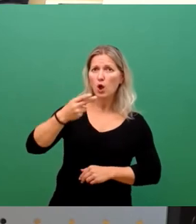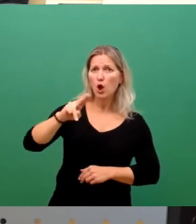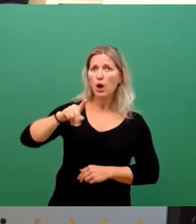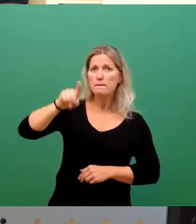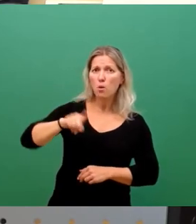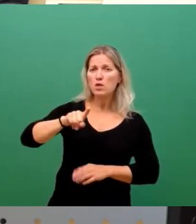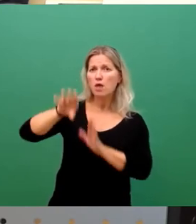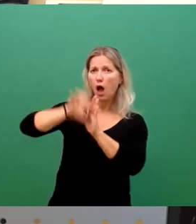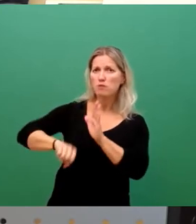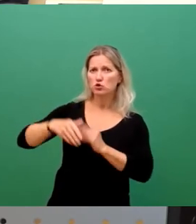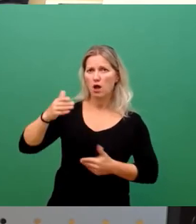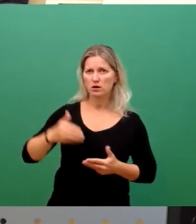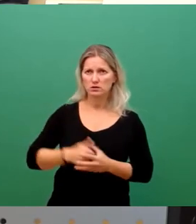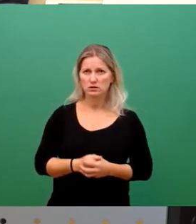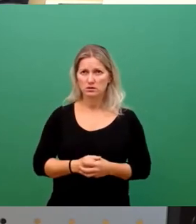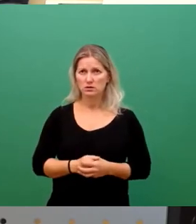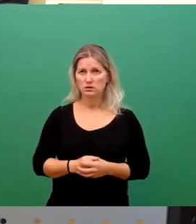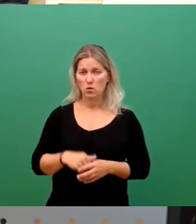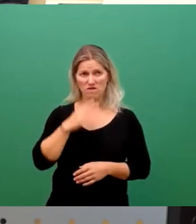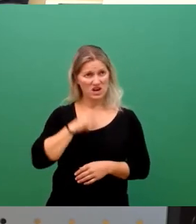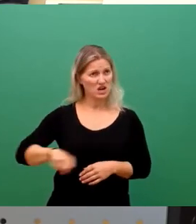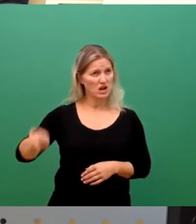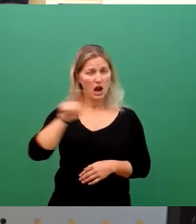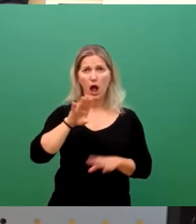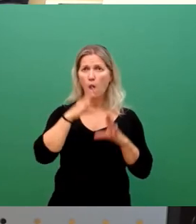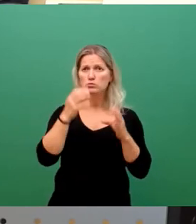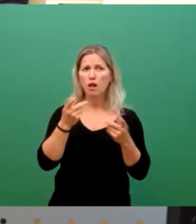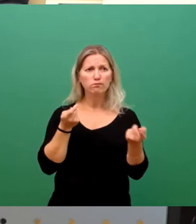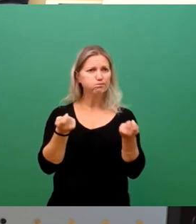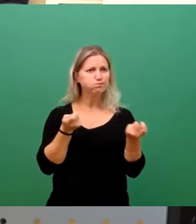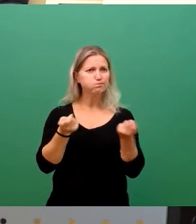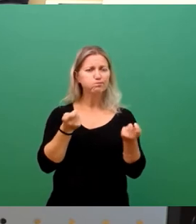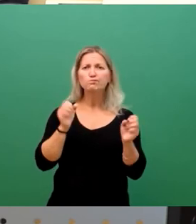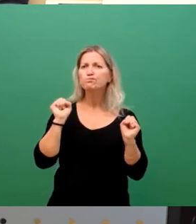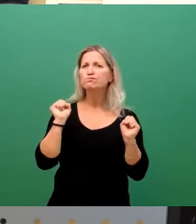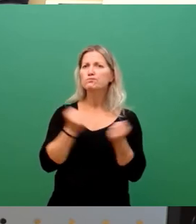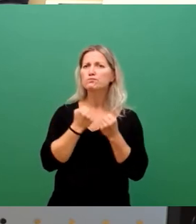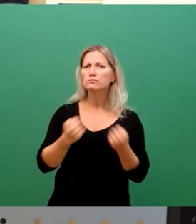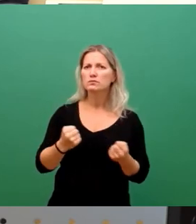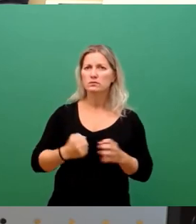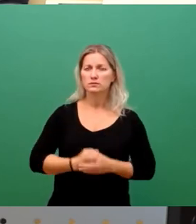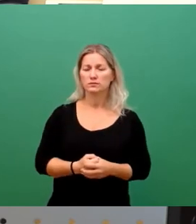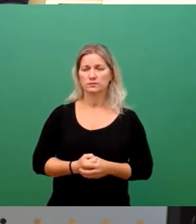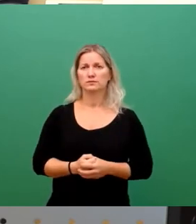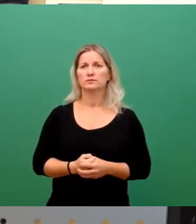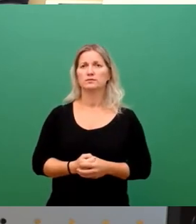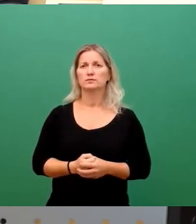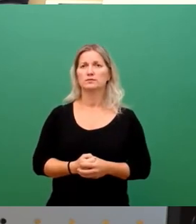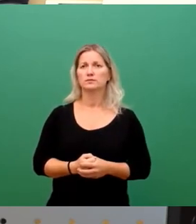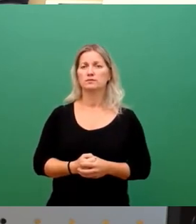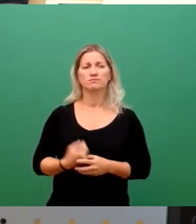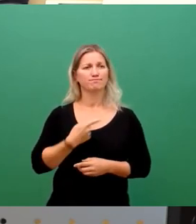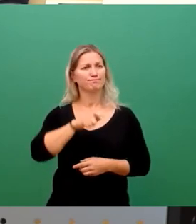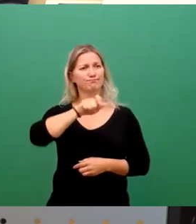Abschlagzahlungen. Das ist für viele Haushalte finanziell einfach nicht zu stemmen. Die Menschen haben schlicht